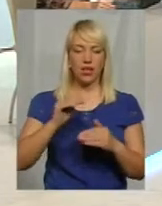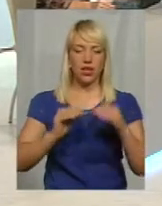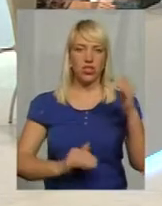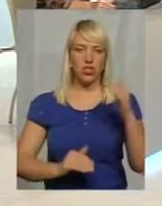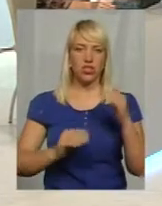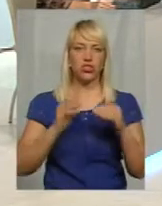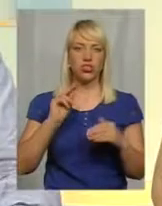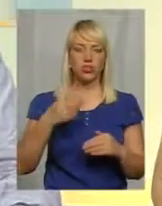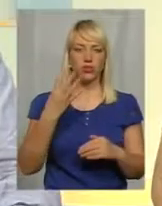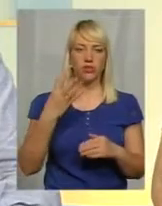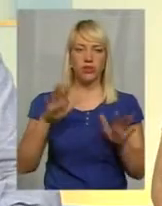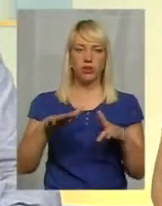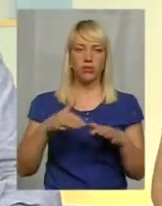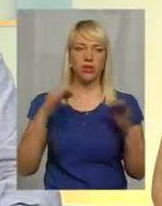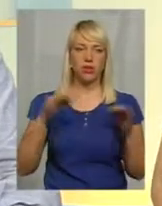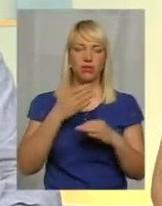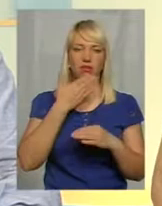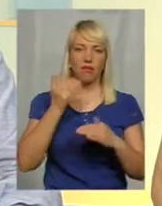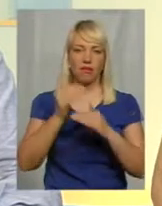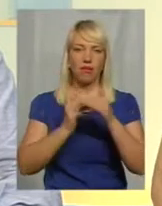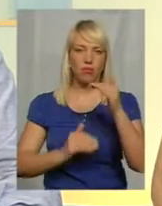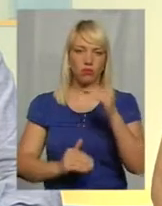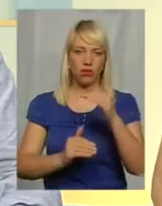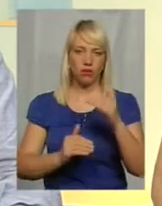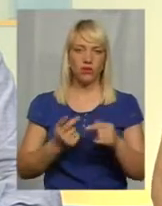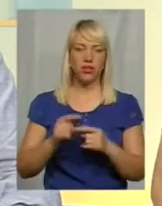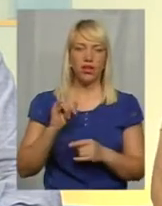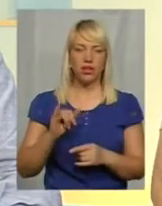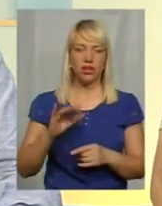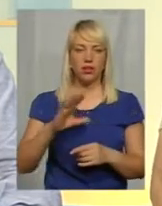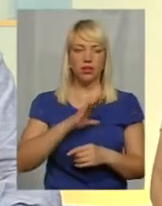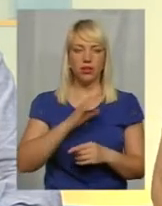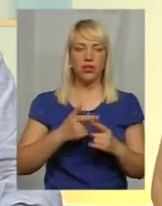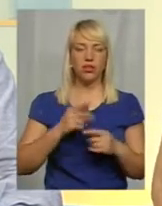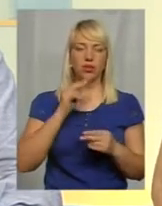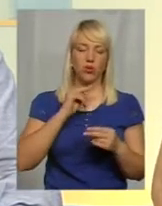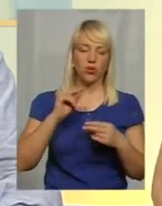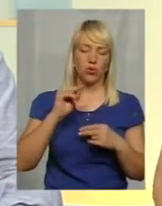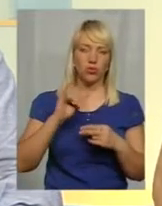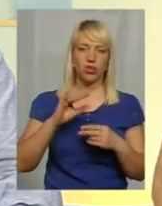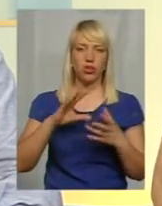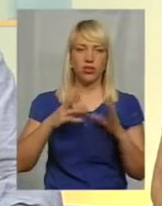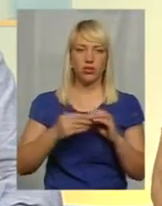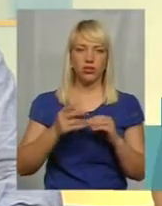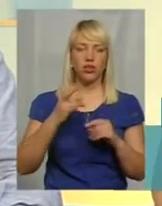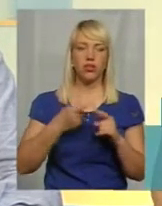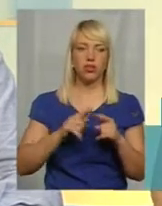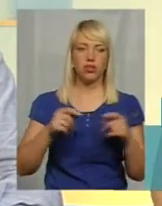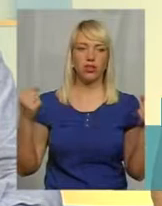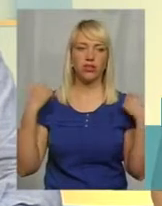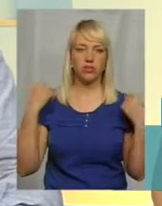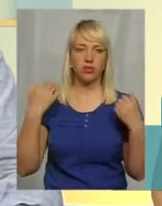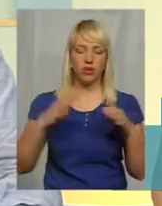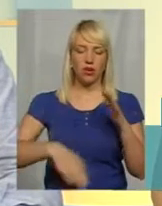опускаємося. І приємно відмітити, що були і лучші різультати. Де, ви знаєте, це спорт. Виросло